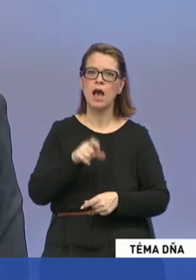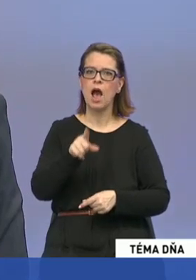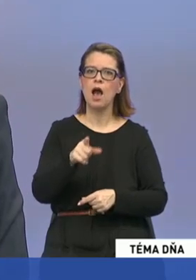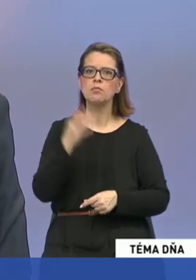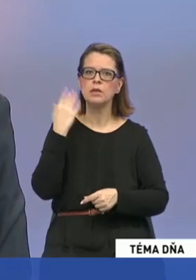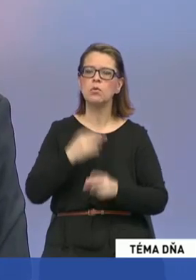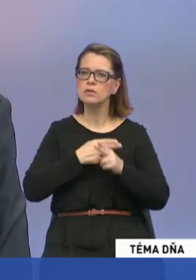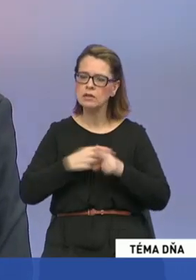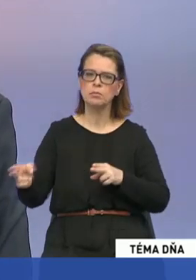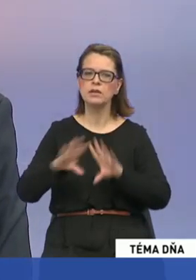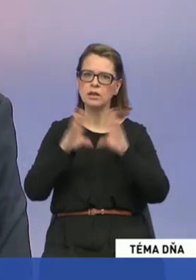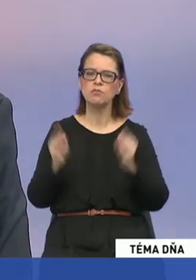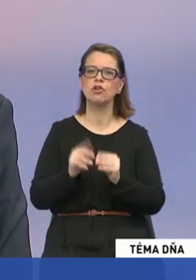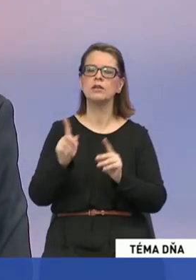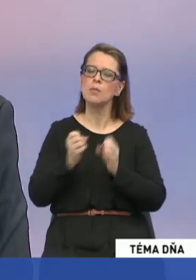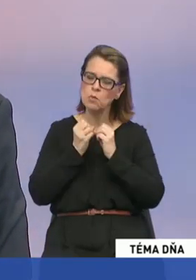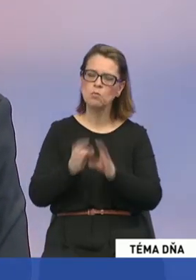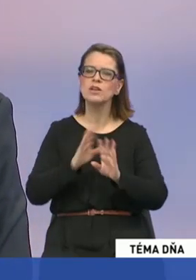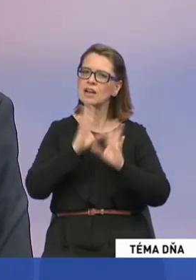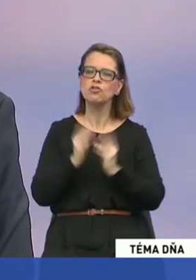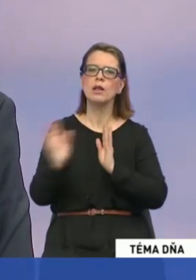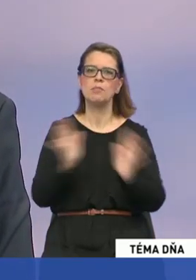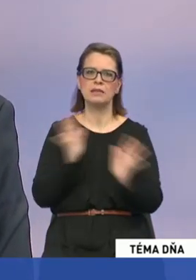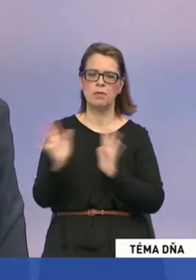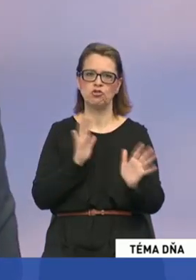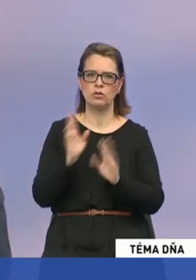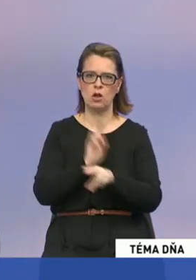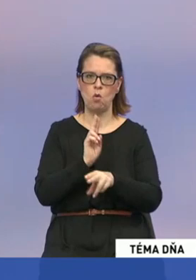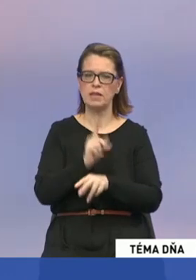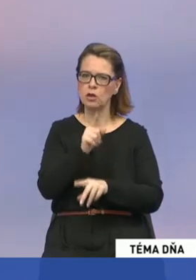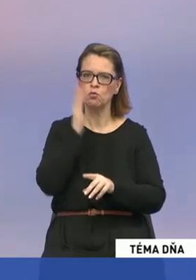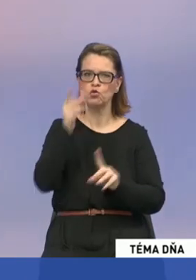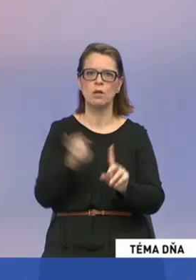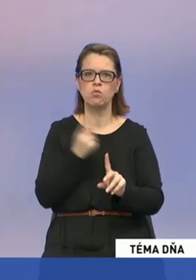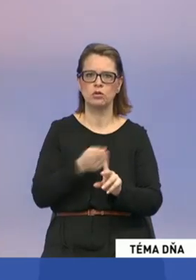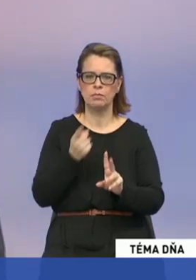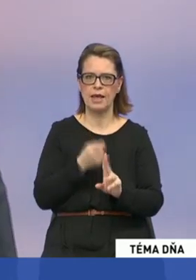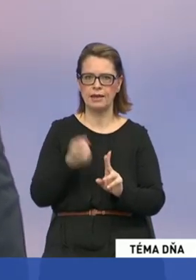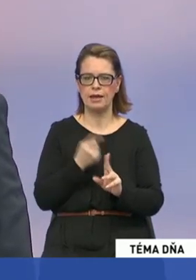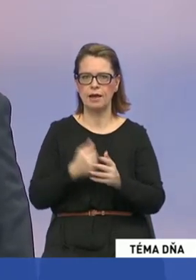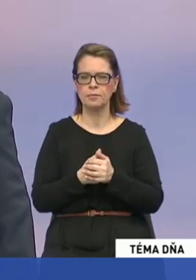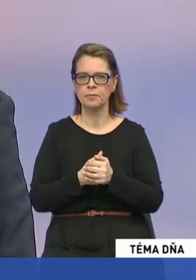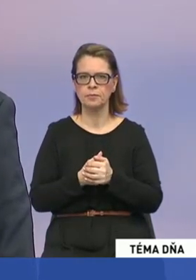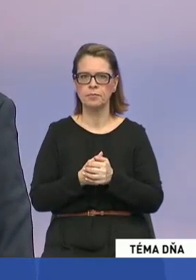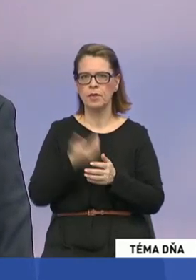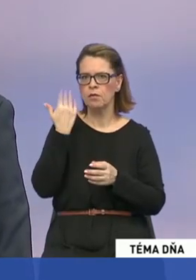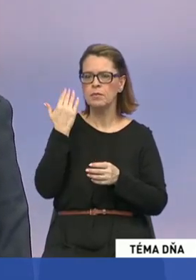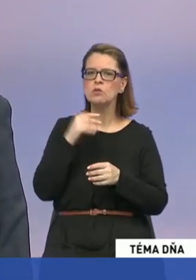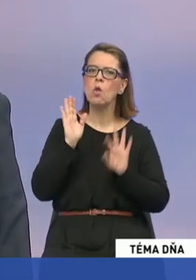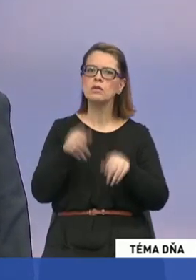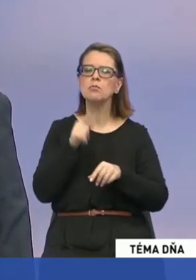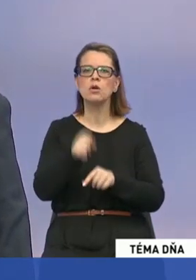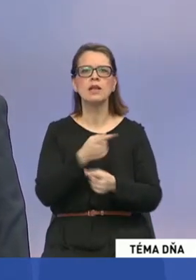splnenie všetkých bezpečnostných predpisov. Jednoducho toto bude naozaj podmienka. Bolo tam v minulosti vyťahnuté množstvo